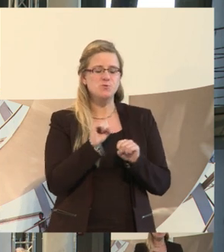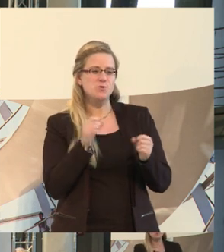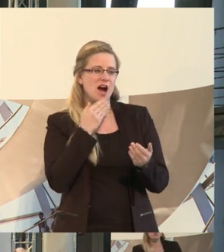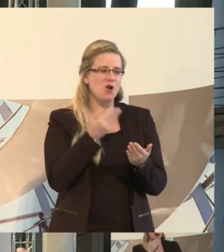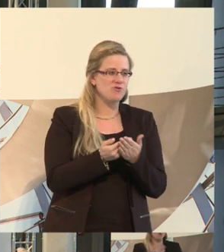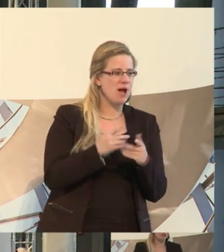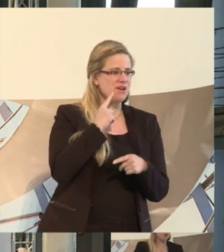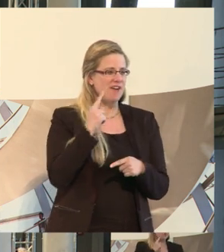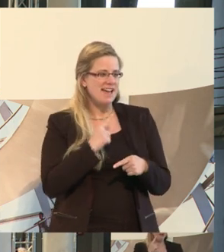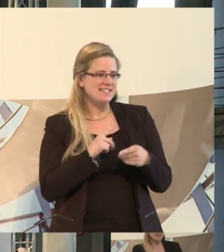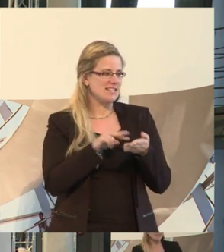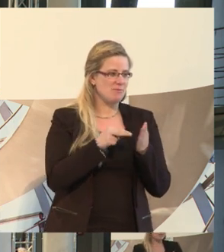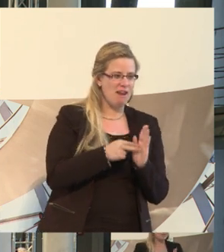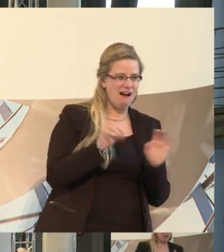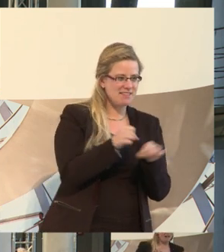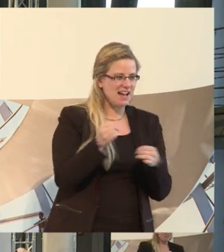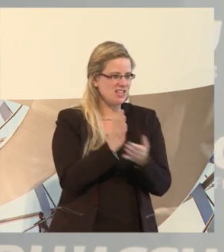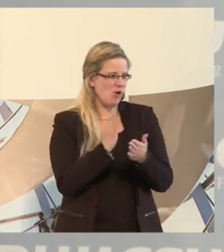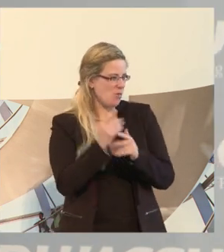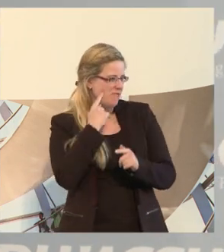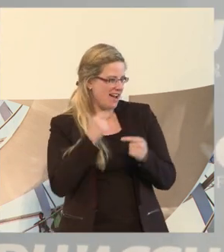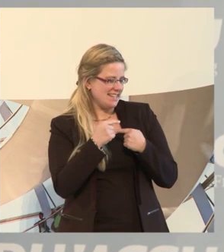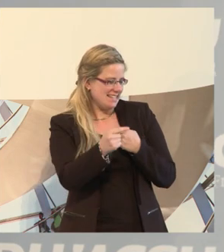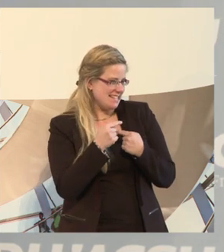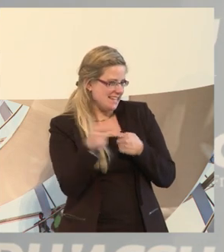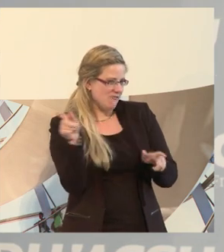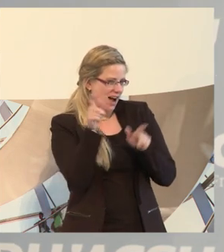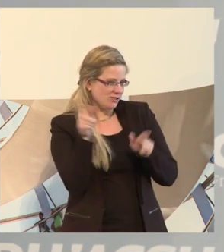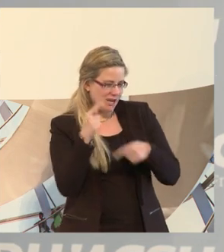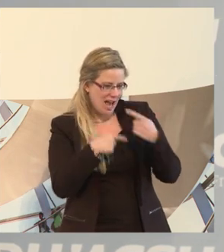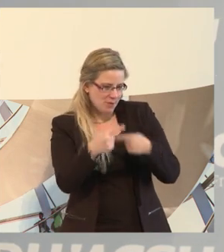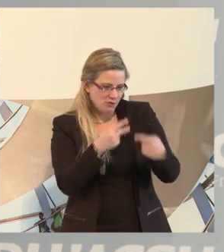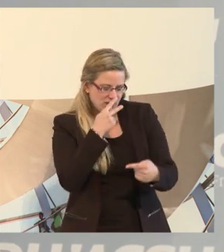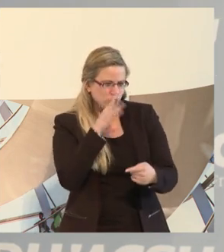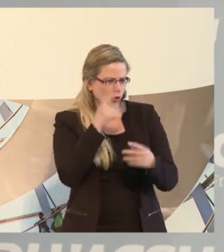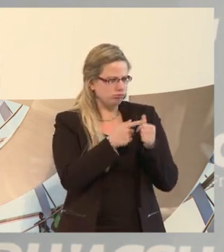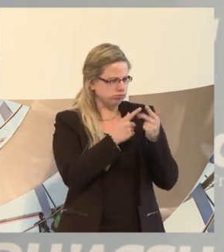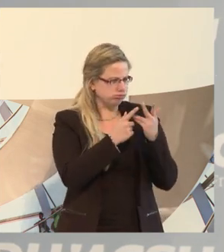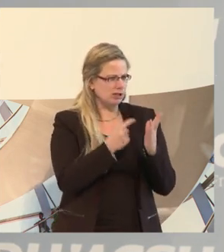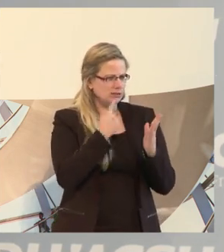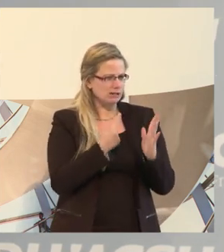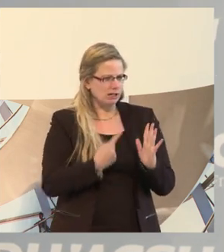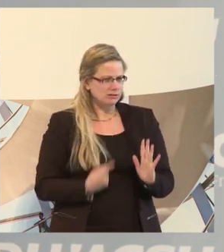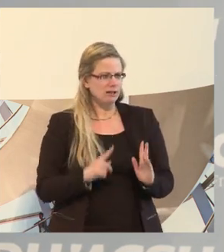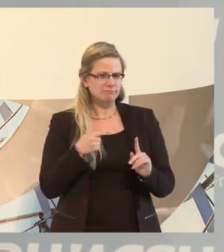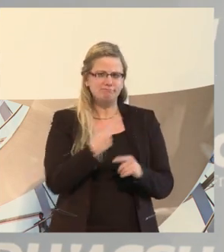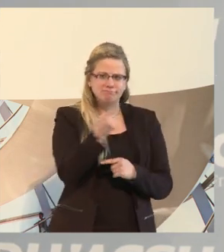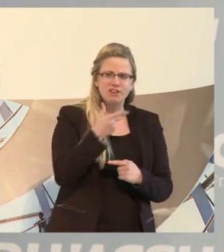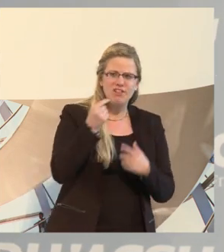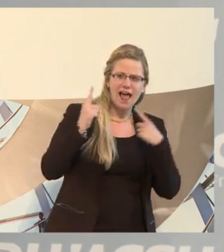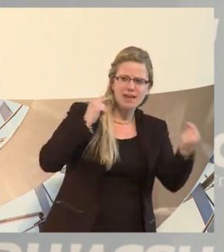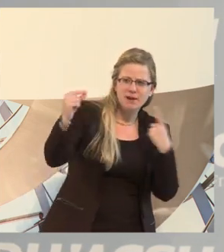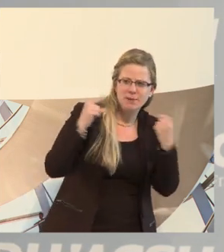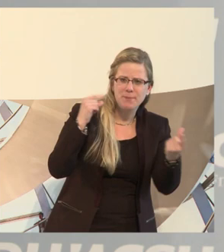nicht planbar, man weiß nie, wie so eine Veranstaltung läuft. Es ist eigentlich auch alles gesagt und irgendwie wollen dann auch alle mal heim.